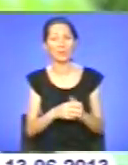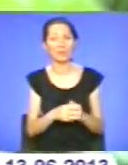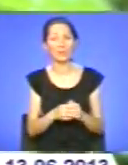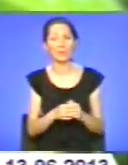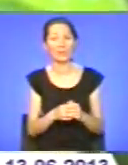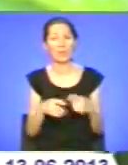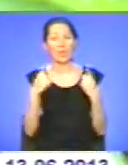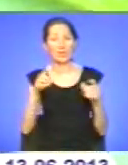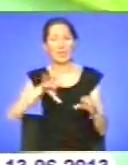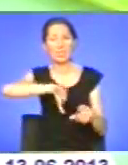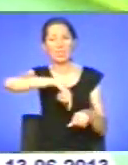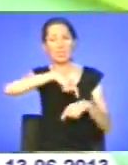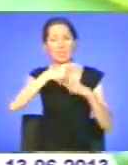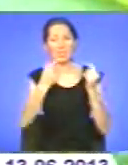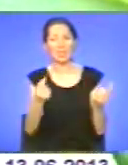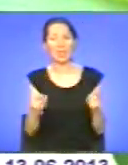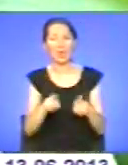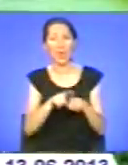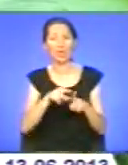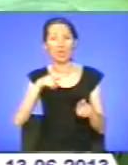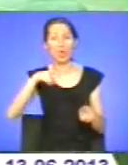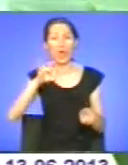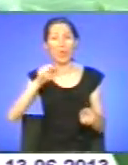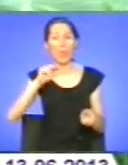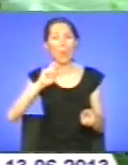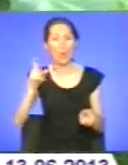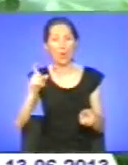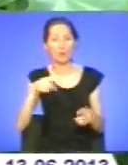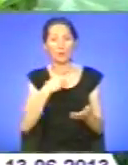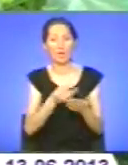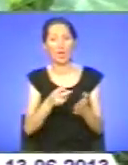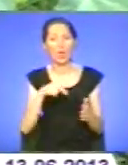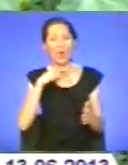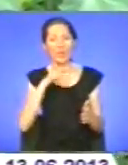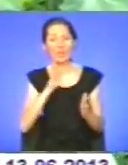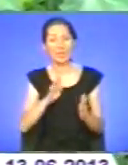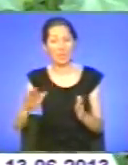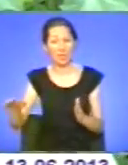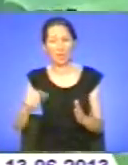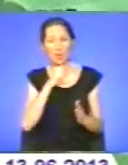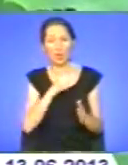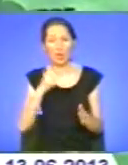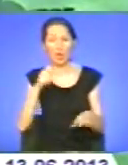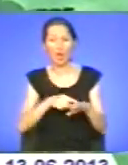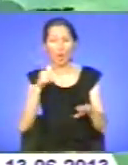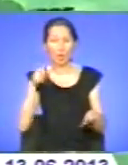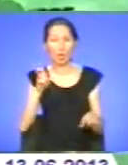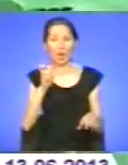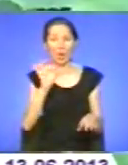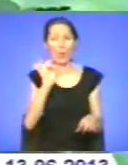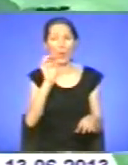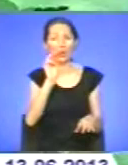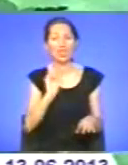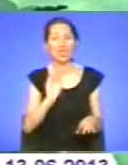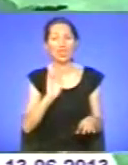Великі листки, схожі на лопухи, привертають увагу не тільки дітей, а й дорослих. Однак дотик до борщівника може спричинити